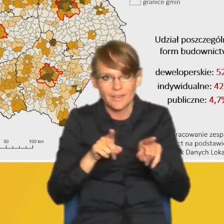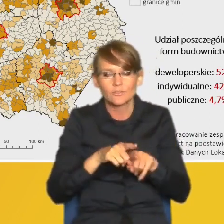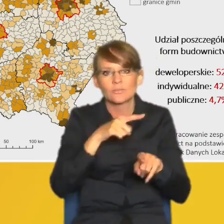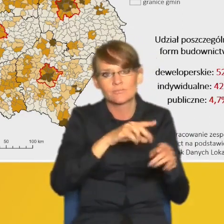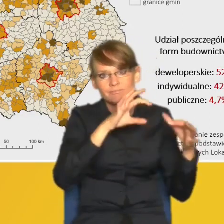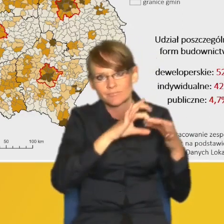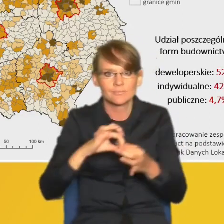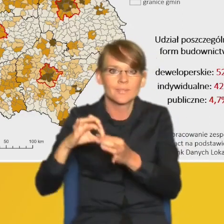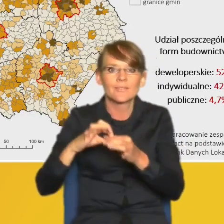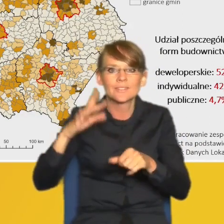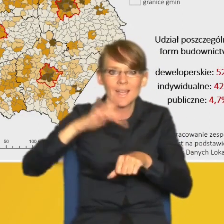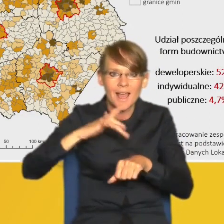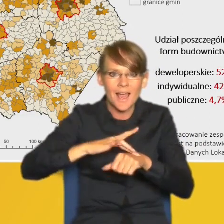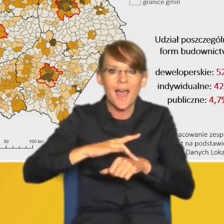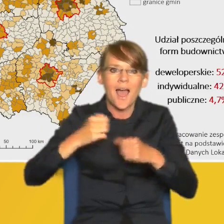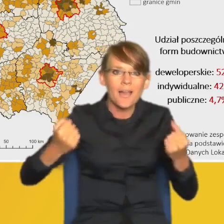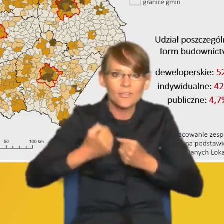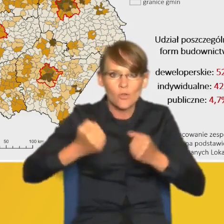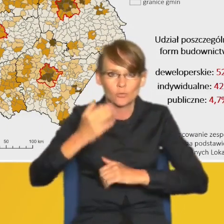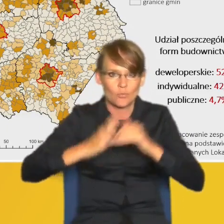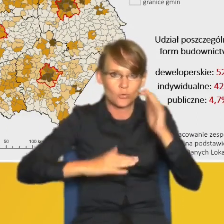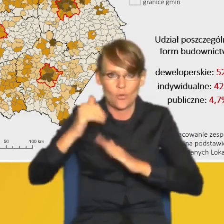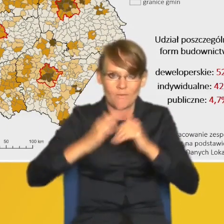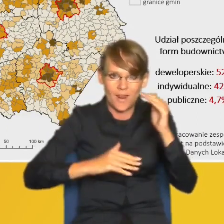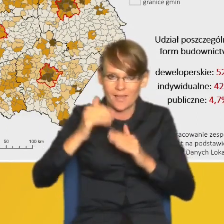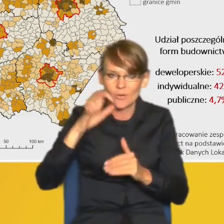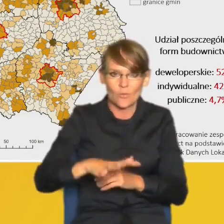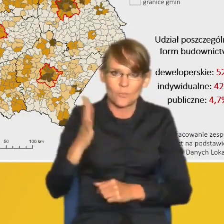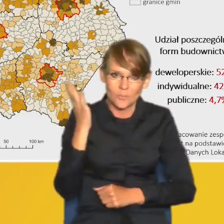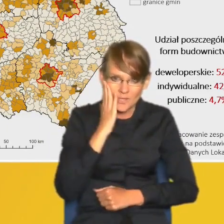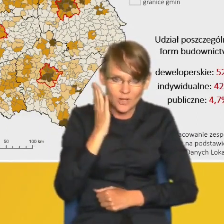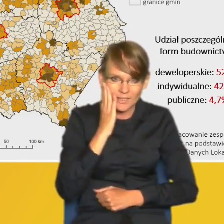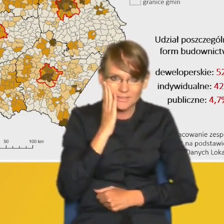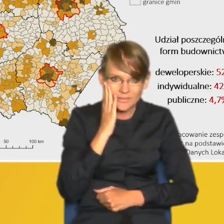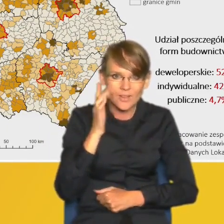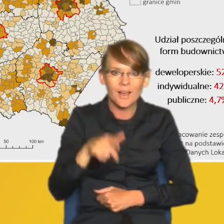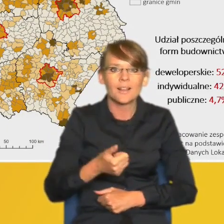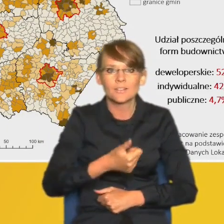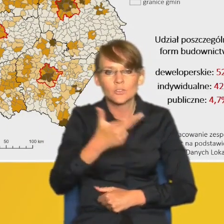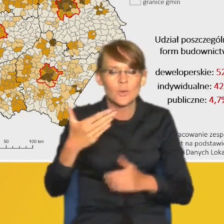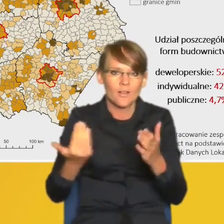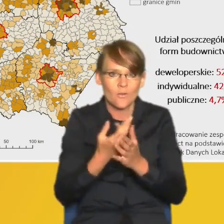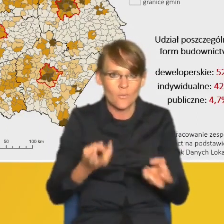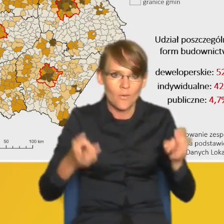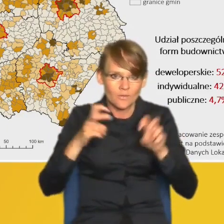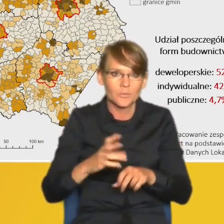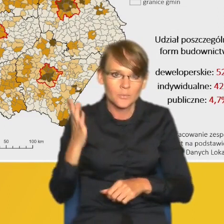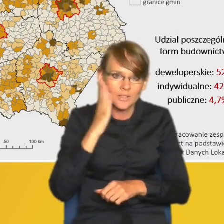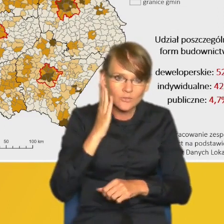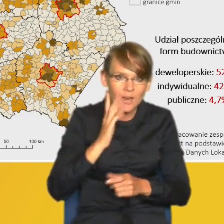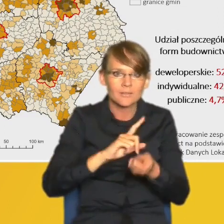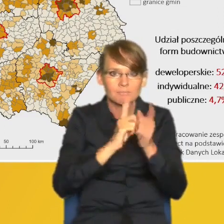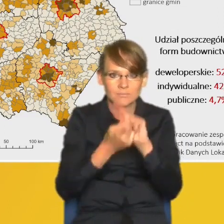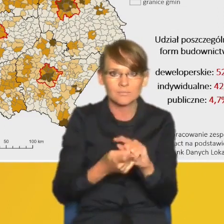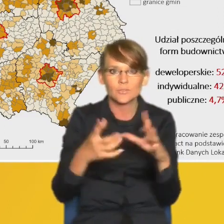aktywności budowlanej w zakresie mieszkalnictwa, a więc liczby nowo powstałych mieszkań w przeliczeniu na